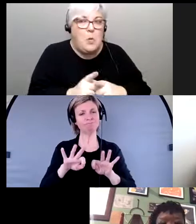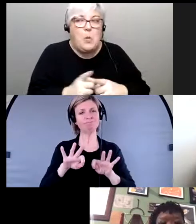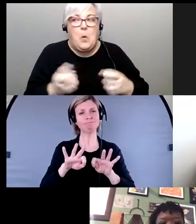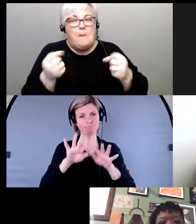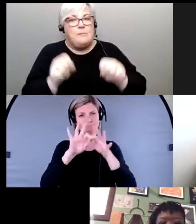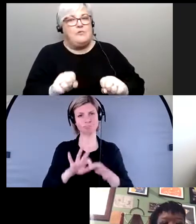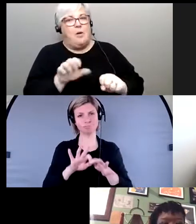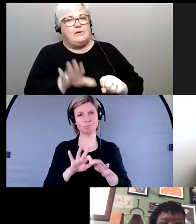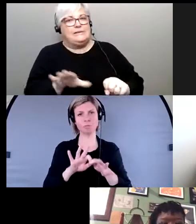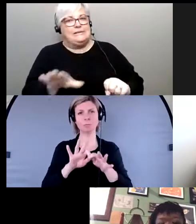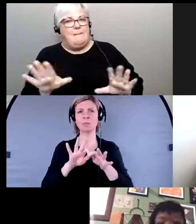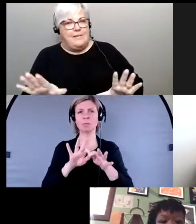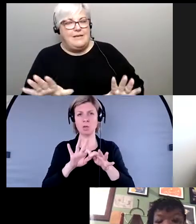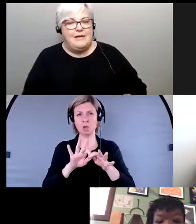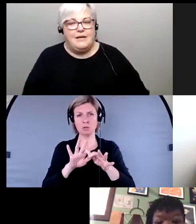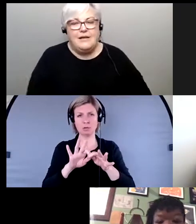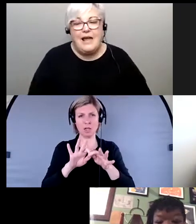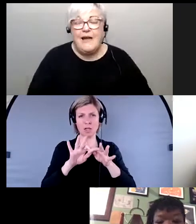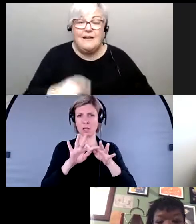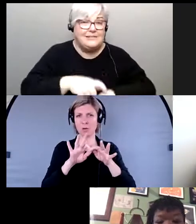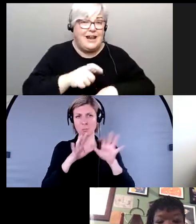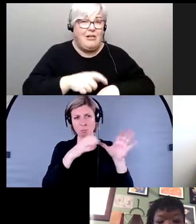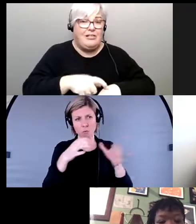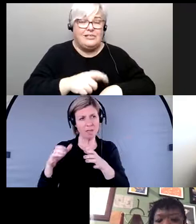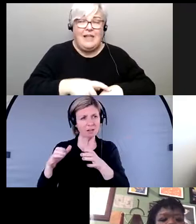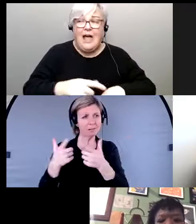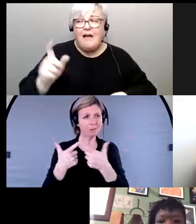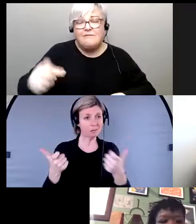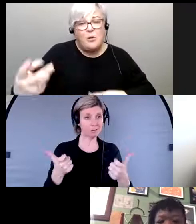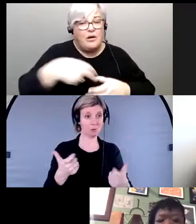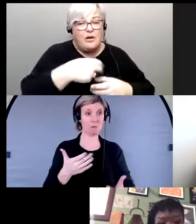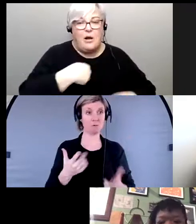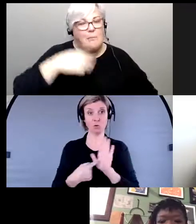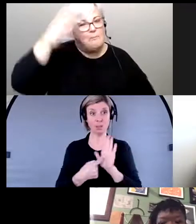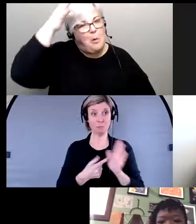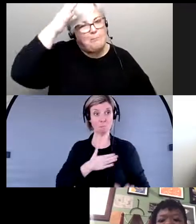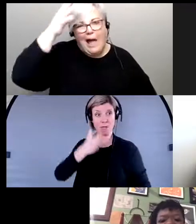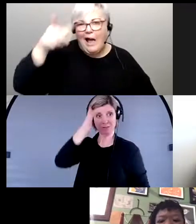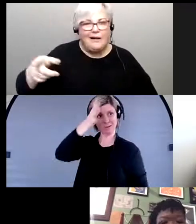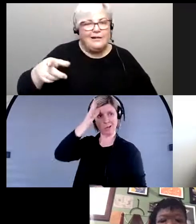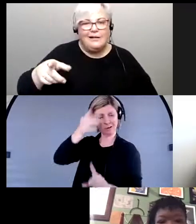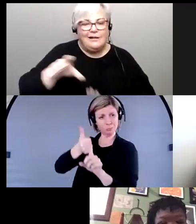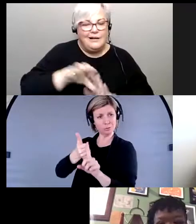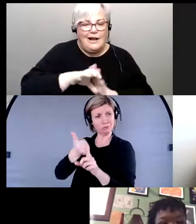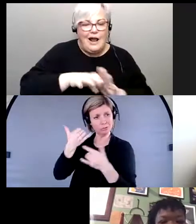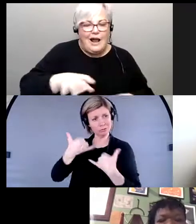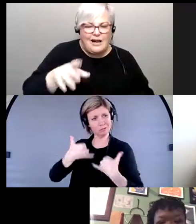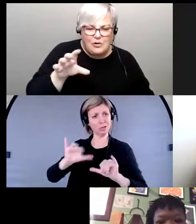prendre le temps en communauté d'inclure des gens mon père vote encore conservateur mais j'ai encore des conversations